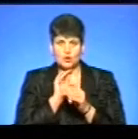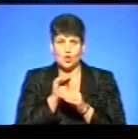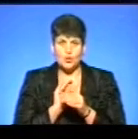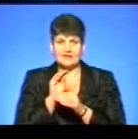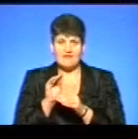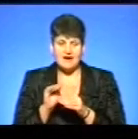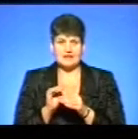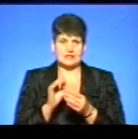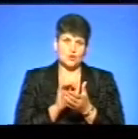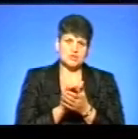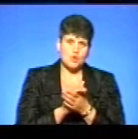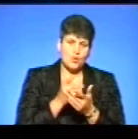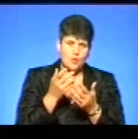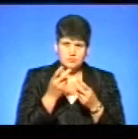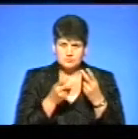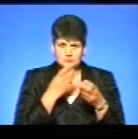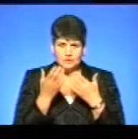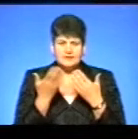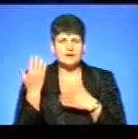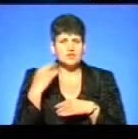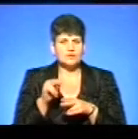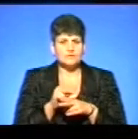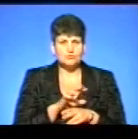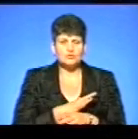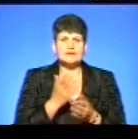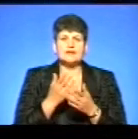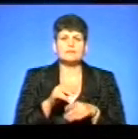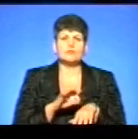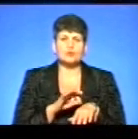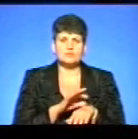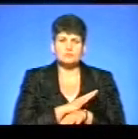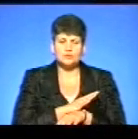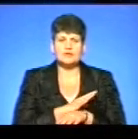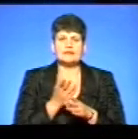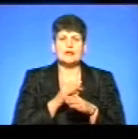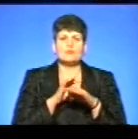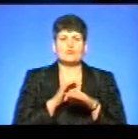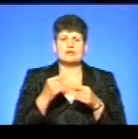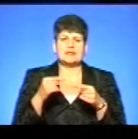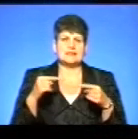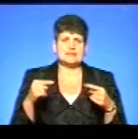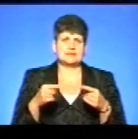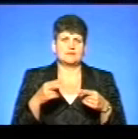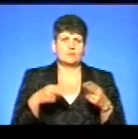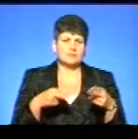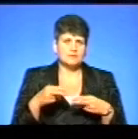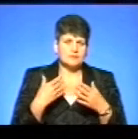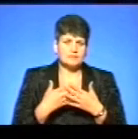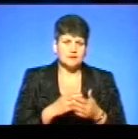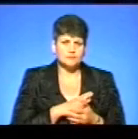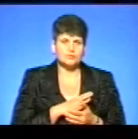ознайомлюватися, де він попередньо лікувався, з яким діагнозом, де проводить ті чи інші оперативні втручання. Тобто,